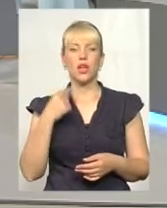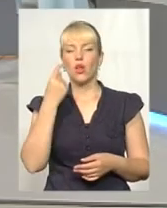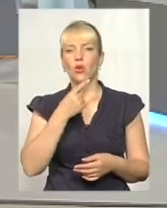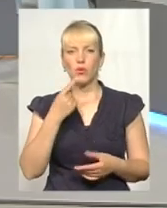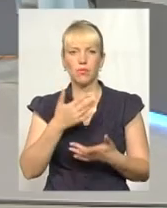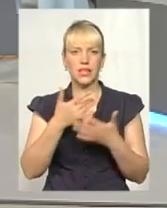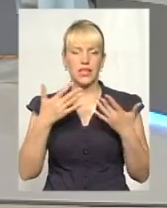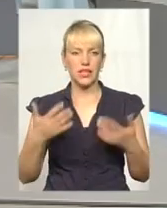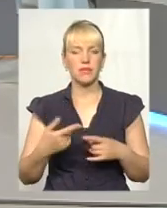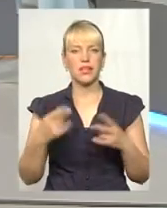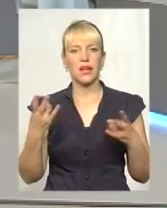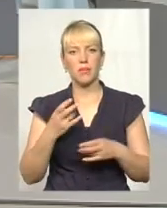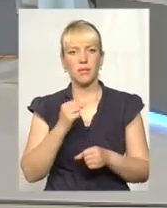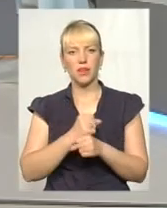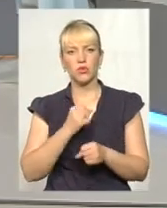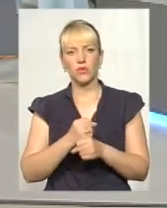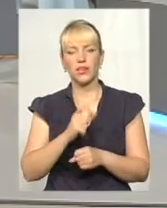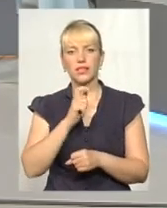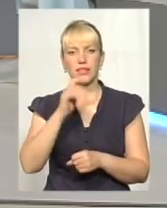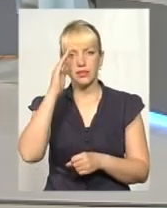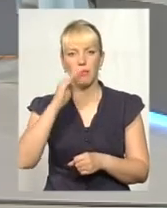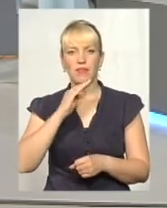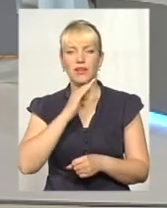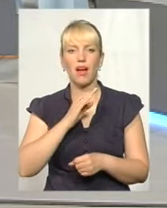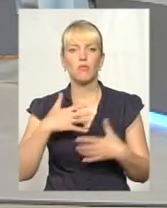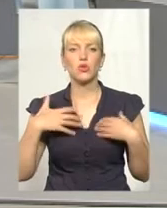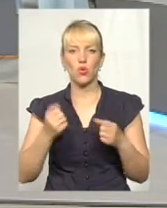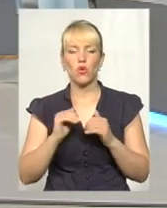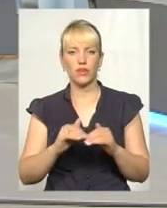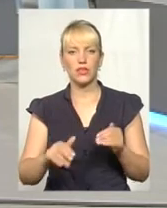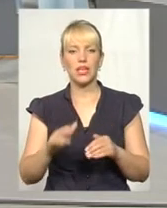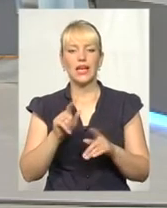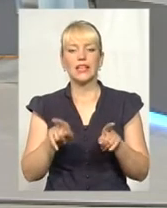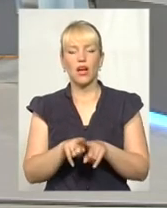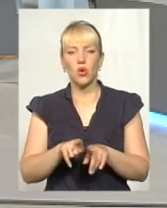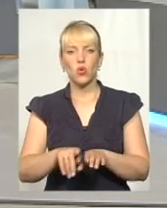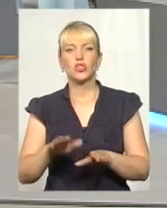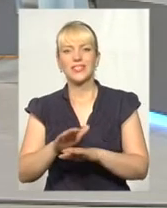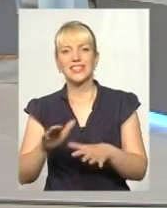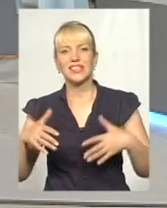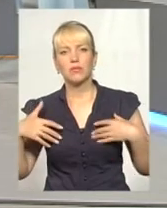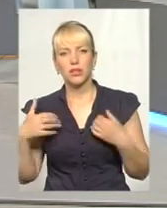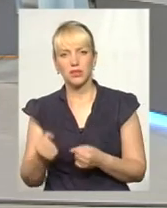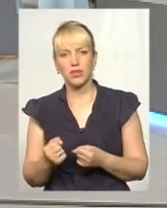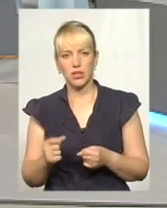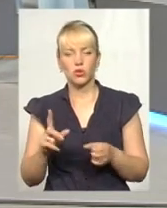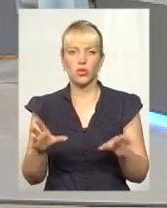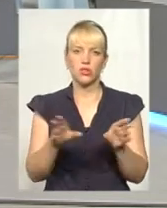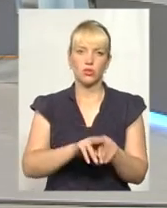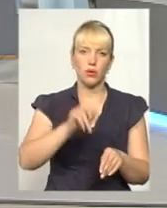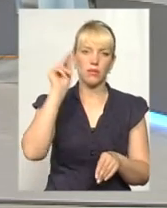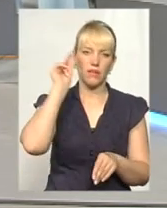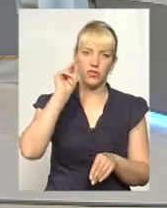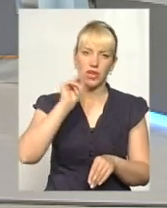Потрібно працювати з батьками здорових діток, і так само з тими дітками, які вчаться в класі з дітьми з особливими потребами.